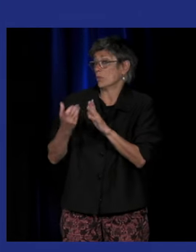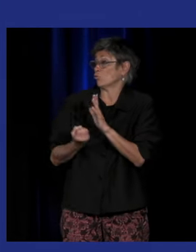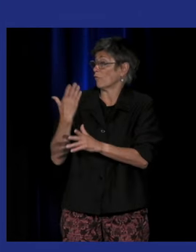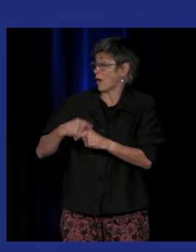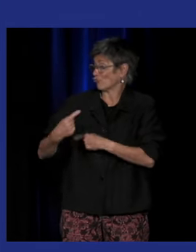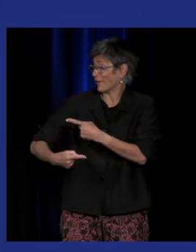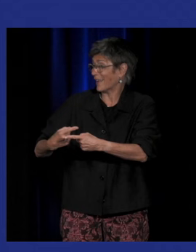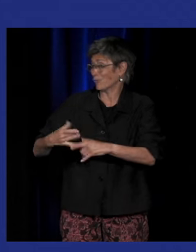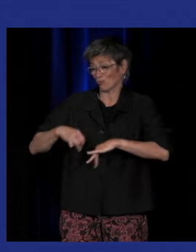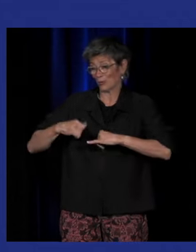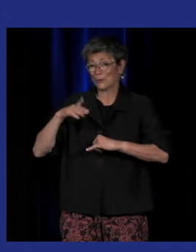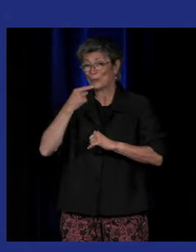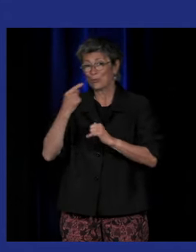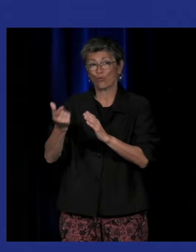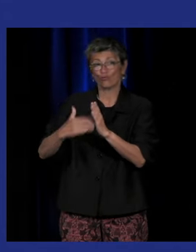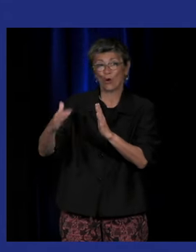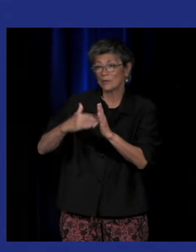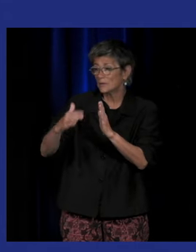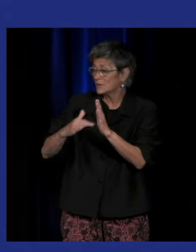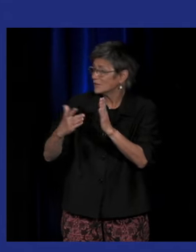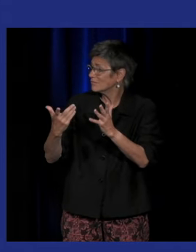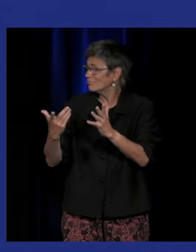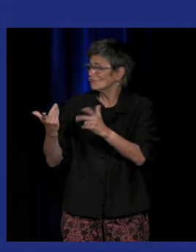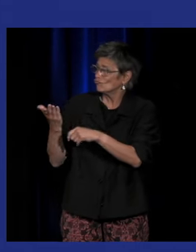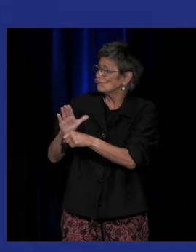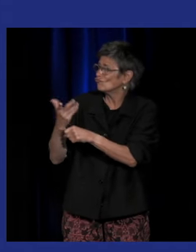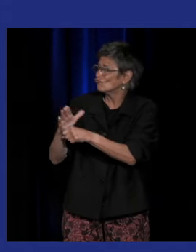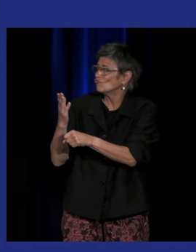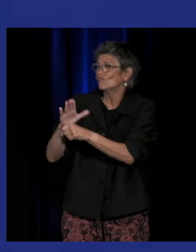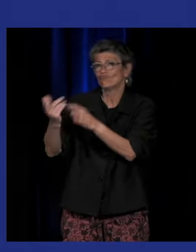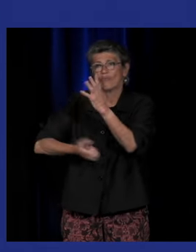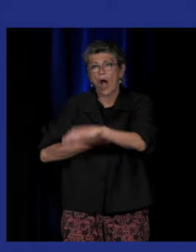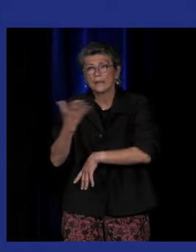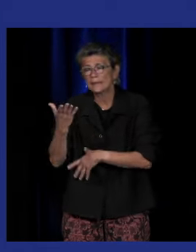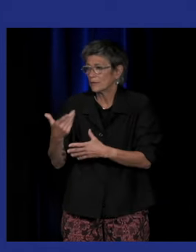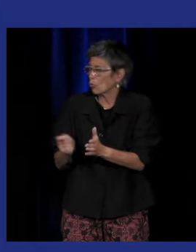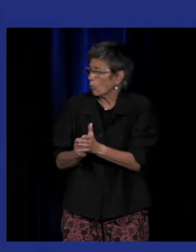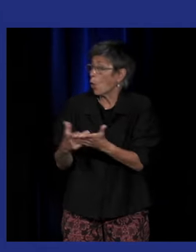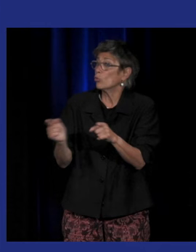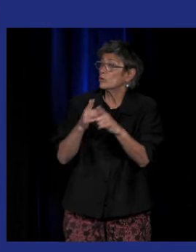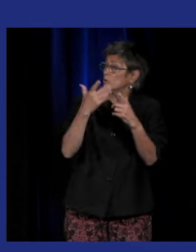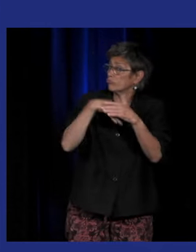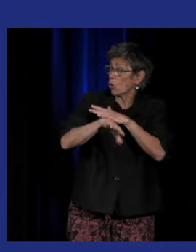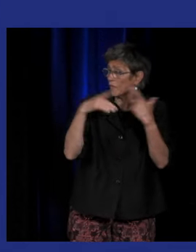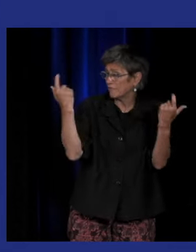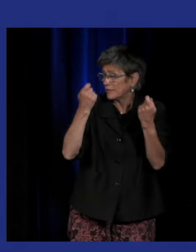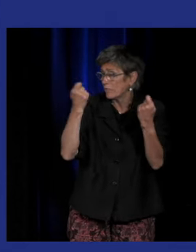les nouvelles générations des sourds ils ont mis à pratiquer sur la scène artistique contemporaine et sur les festivals